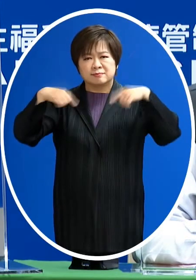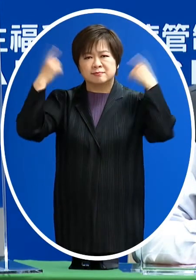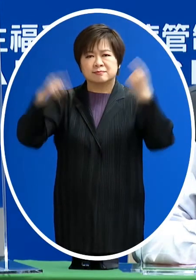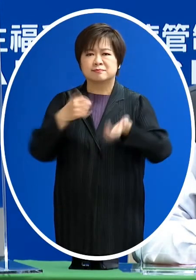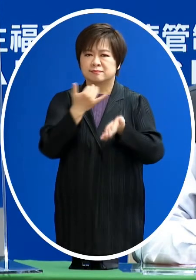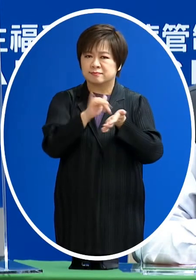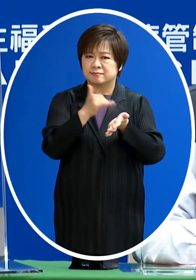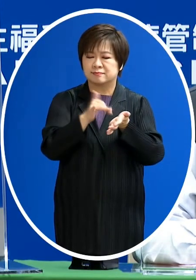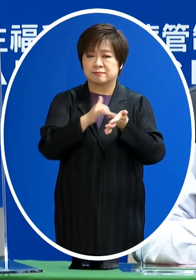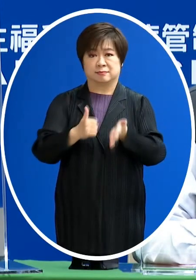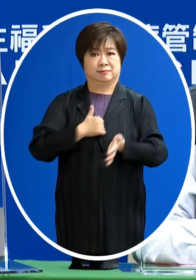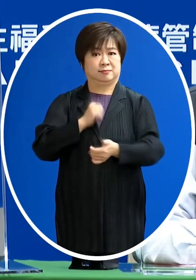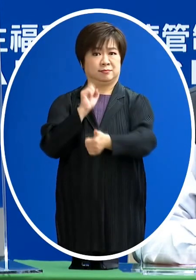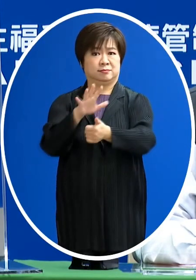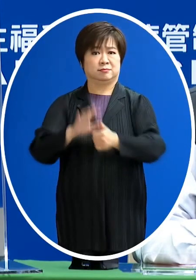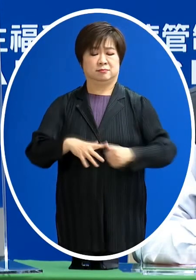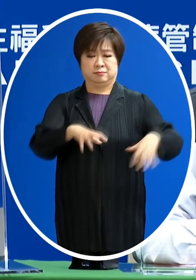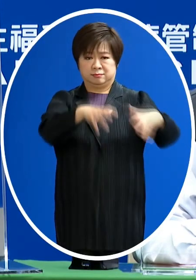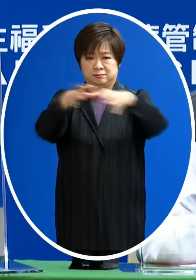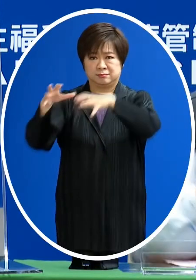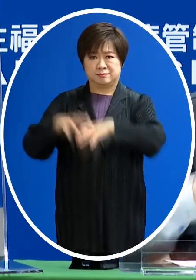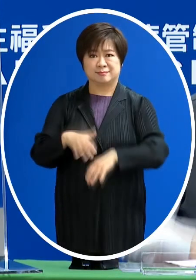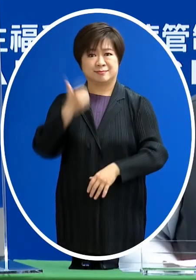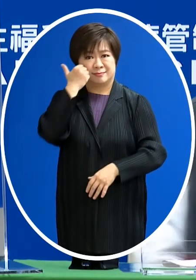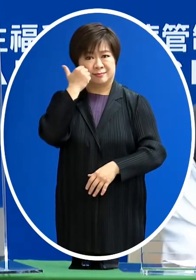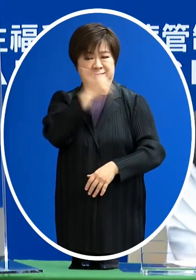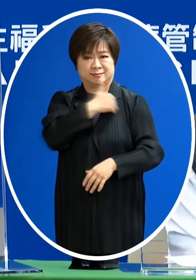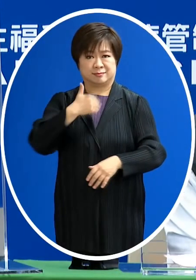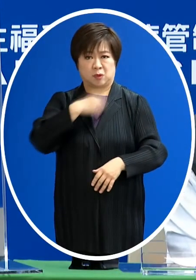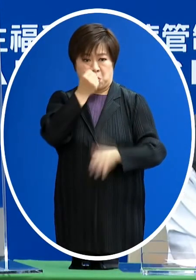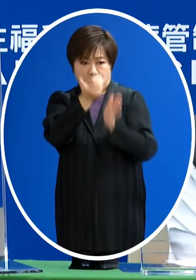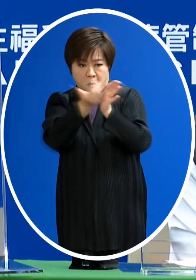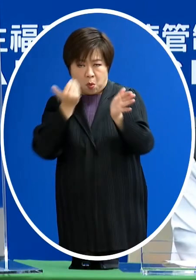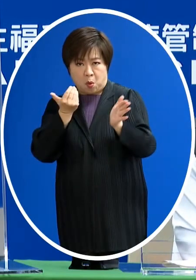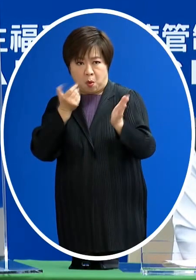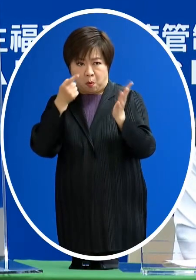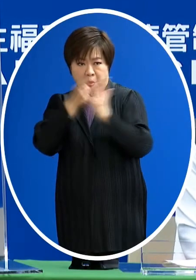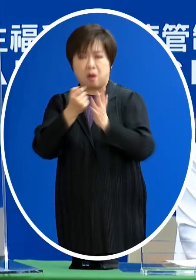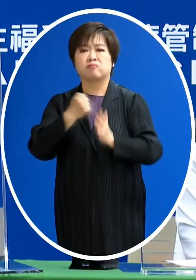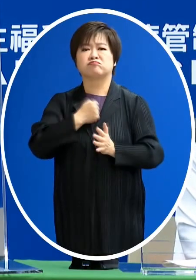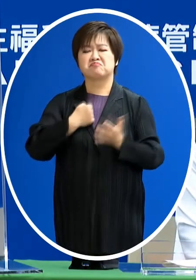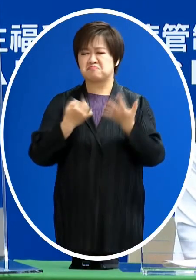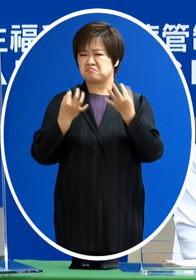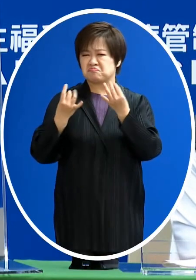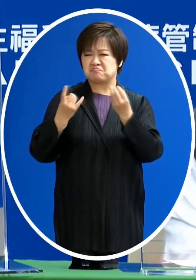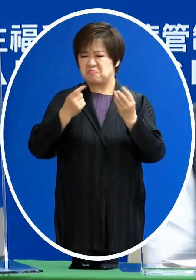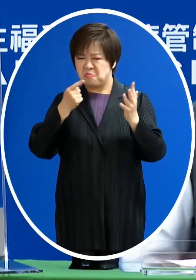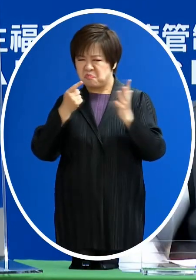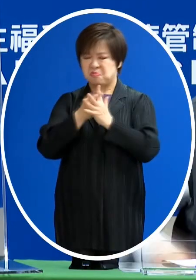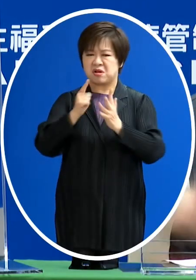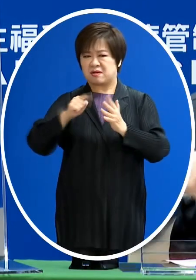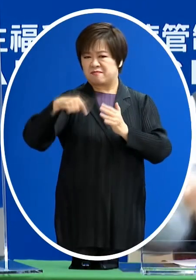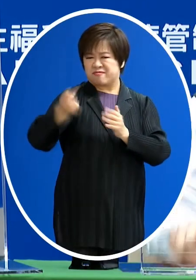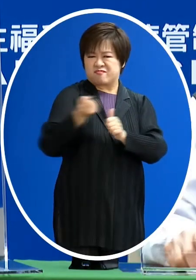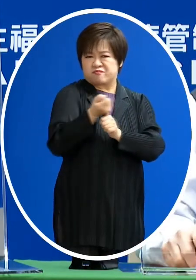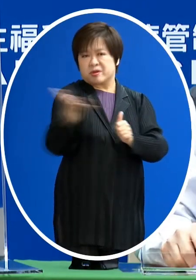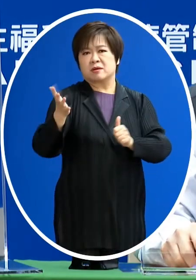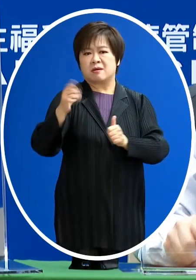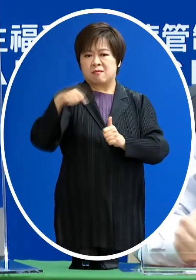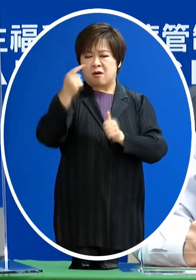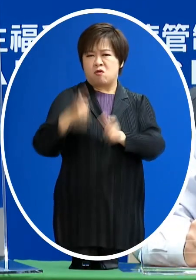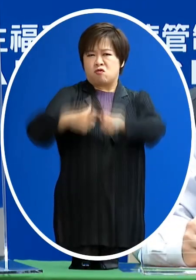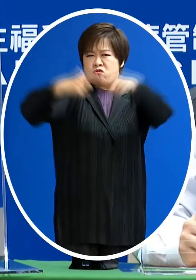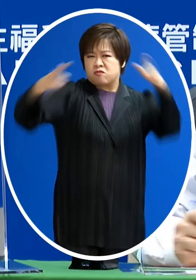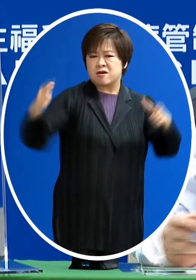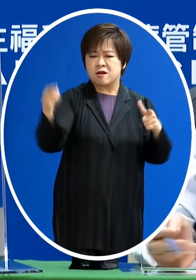可是事實上 我相信全世界沒有人有辦法在事前去估 去估算 可能會有一波可能有比較大波